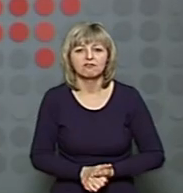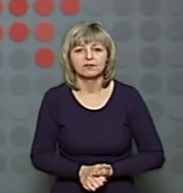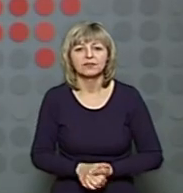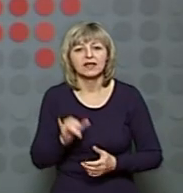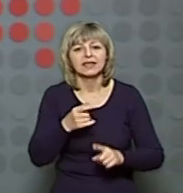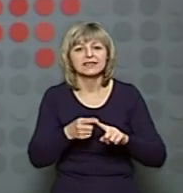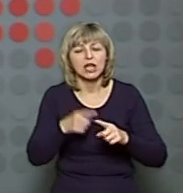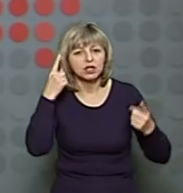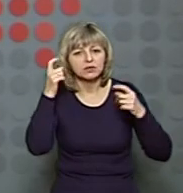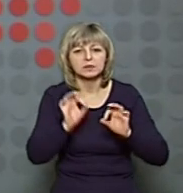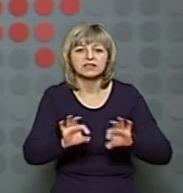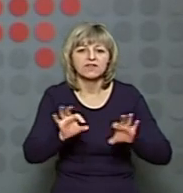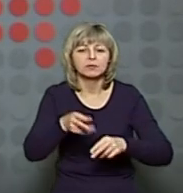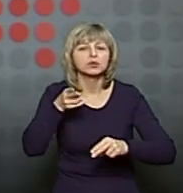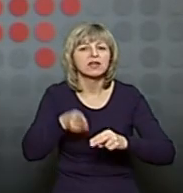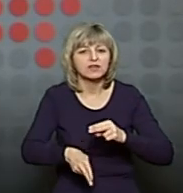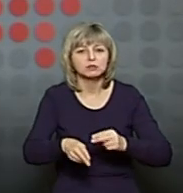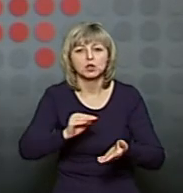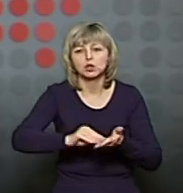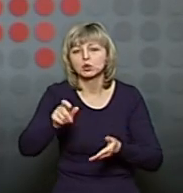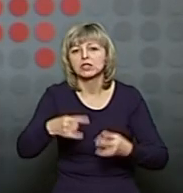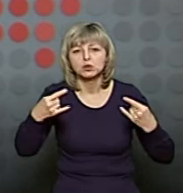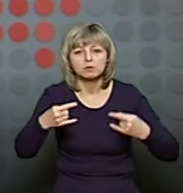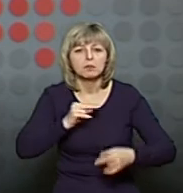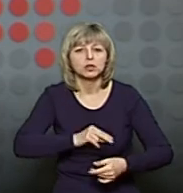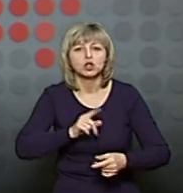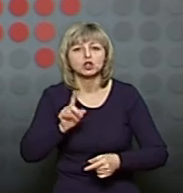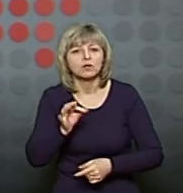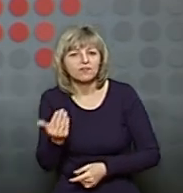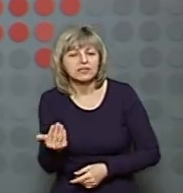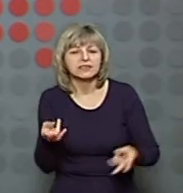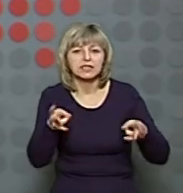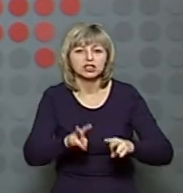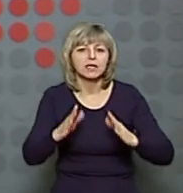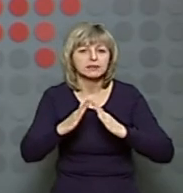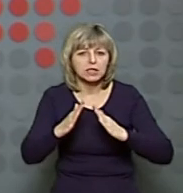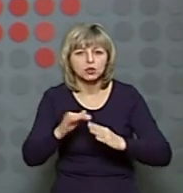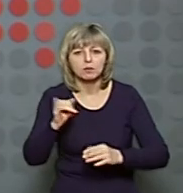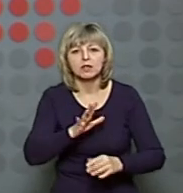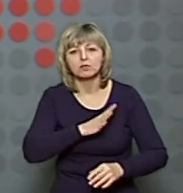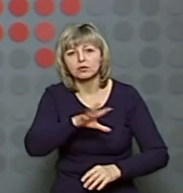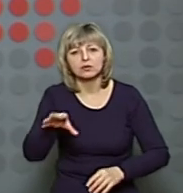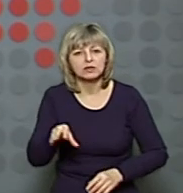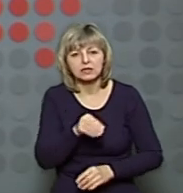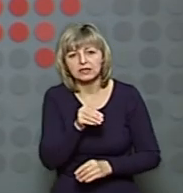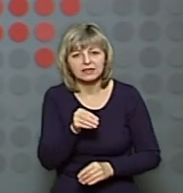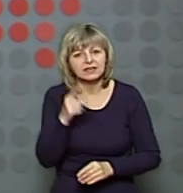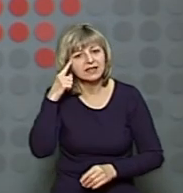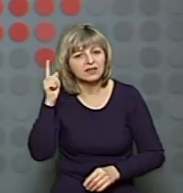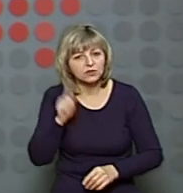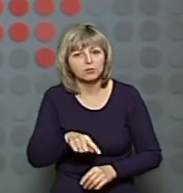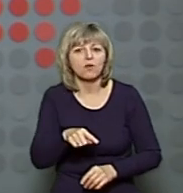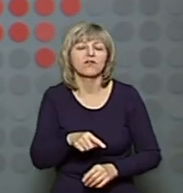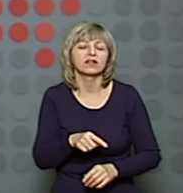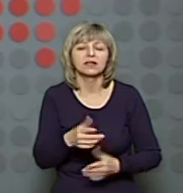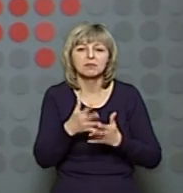І цією інформацією випуск завершуємо. Журналісти Суспільного працюють, щоб ви залишалися вдома і були проінформованими. Більше новин Луцька та